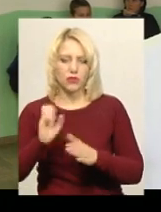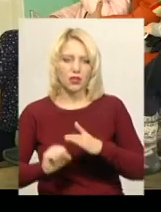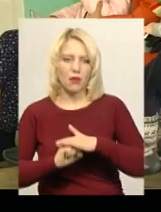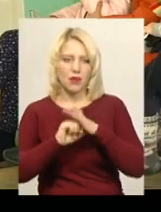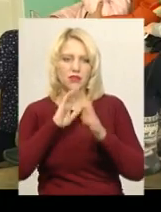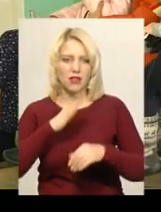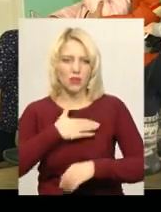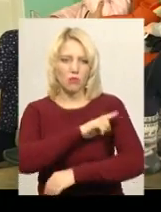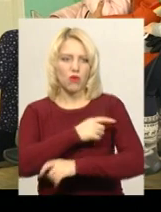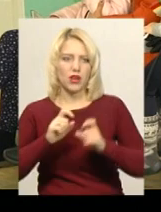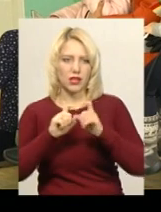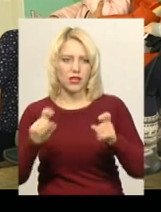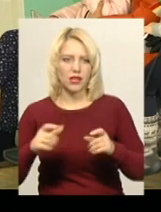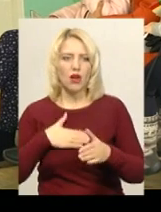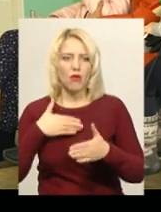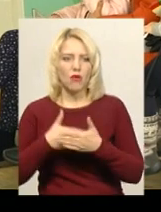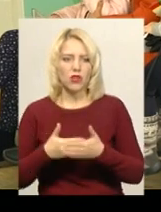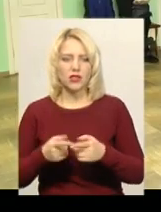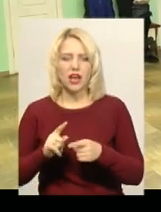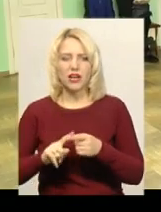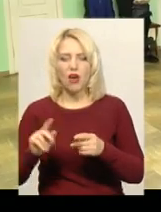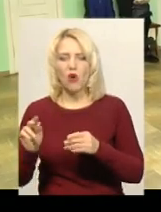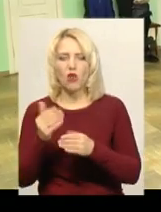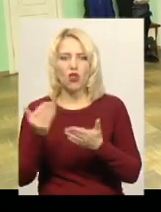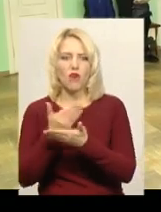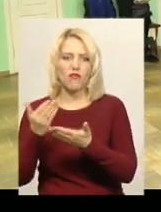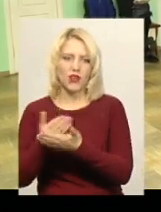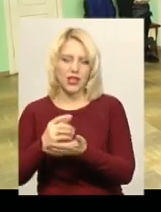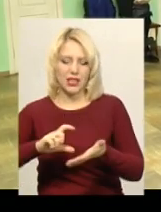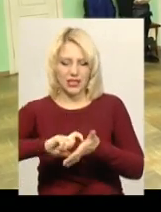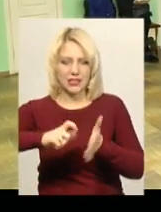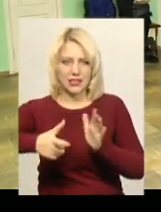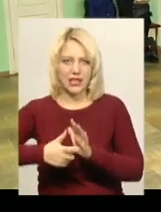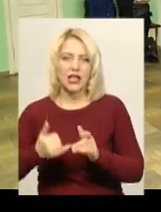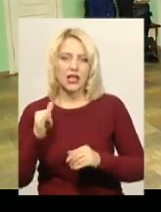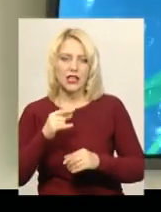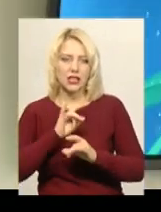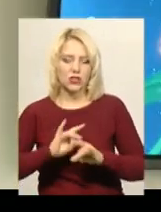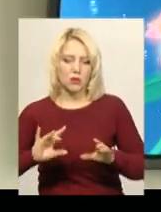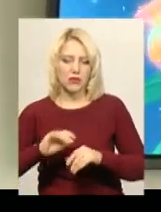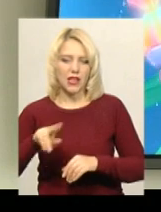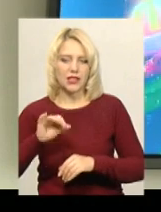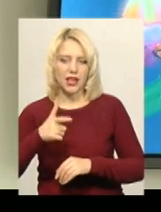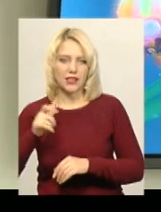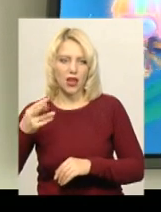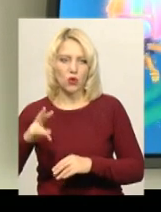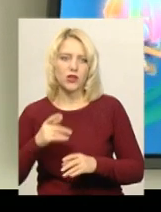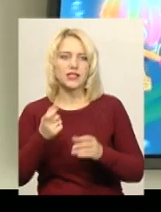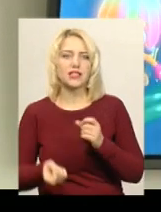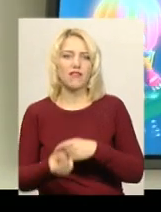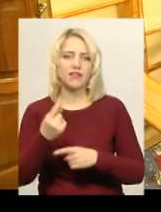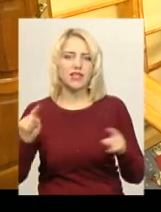поліклініки. У поліклініці волонтери оновили одну з залів, розповідає Олександр Дехтярюк. Та додає, за час роботи закладу з'явився